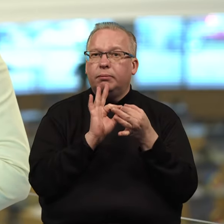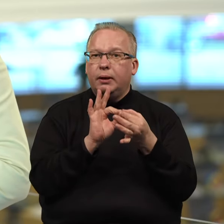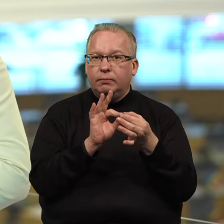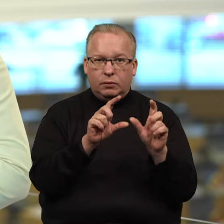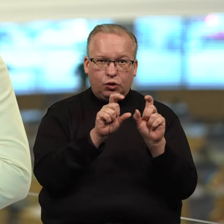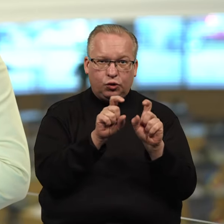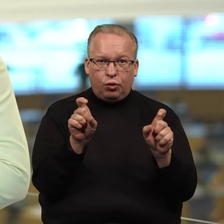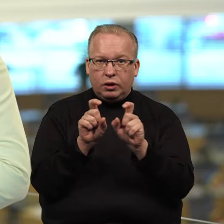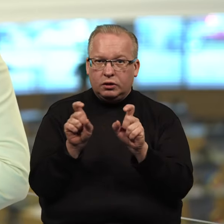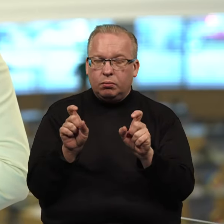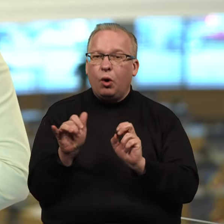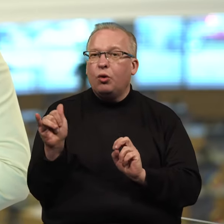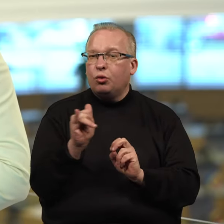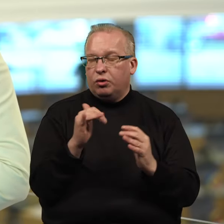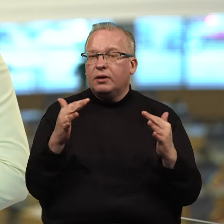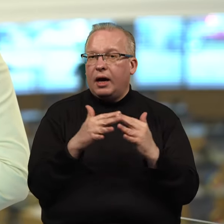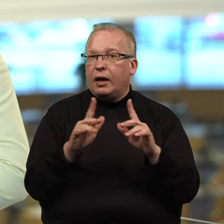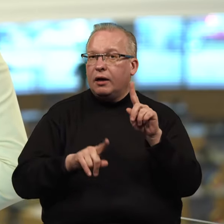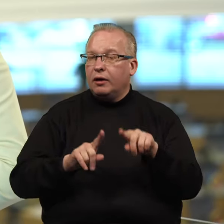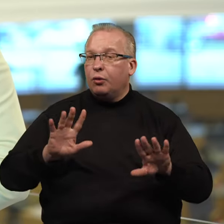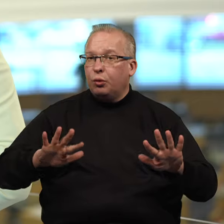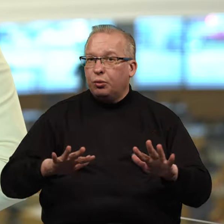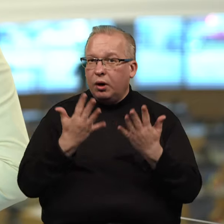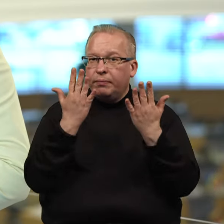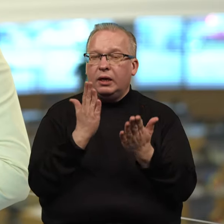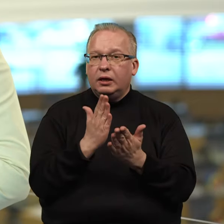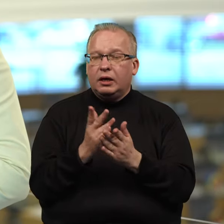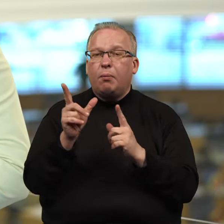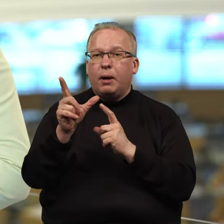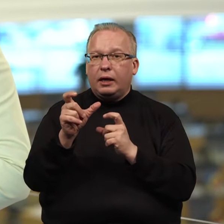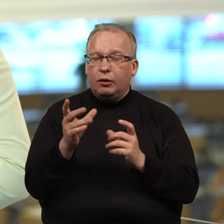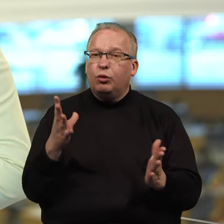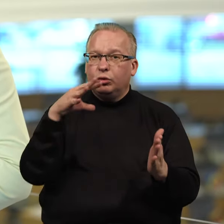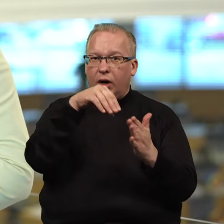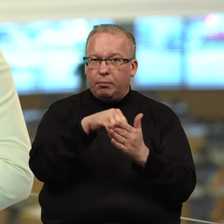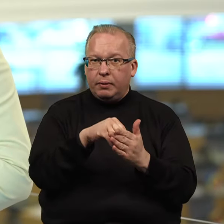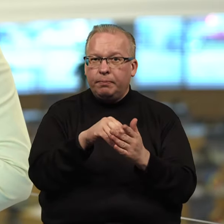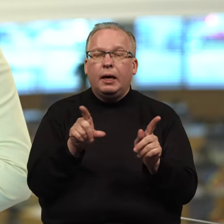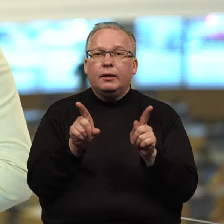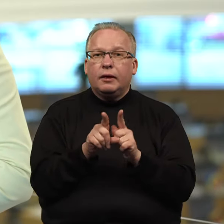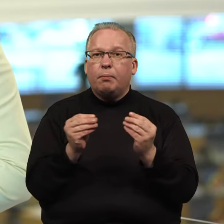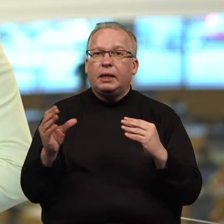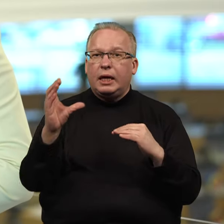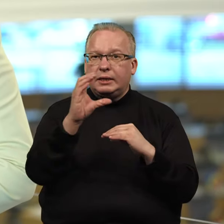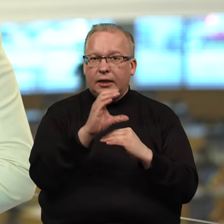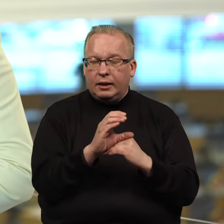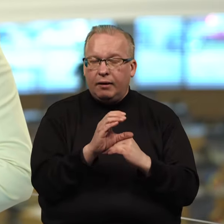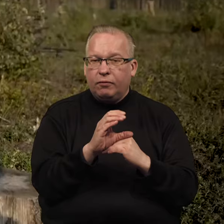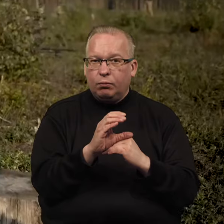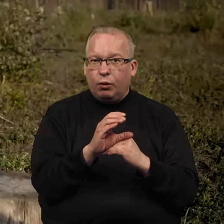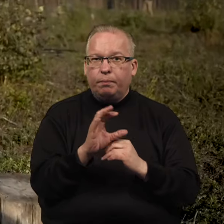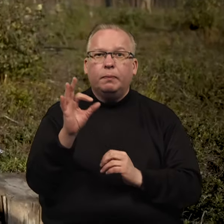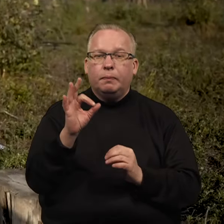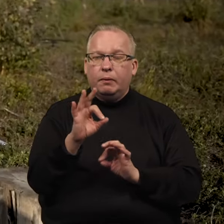institucijomis, kurios karo atveju būtų priskirtos prie ginkluotojų pajėgų, pateikiamos asignavimų didinimo projekcijos.